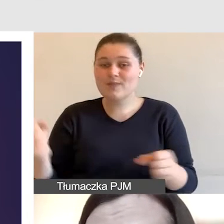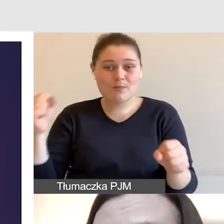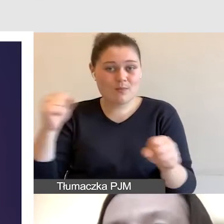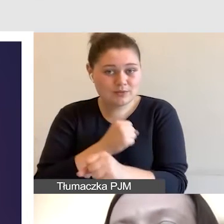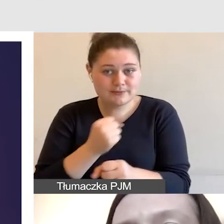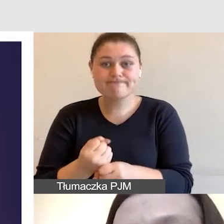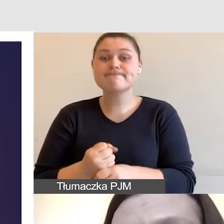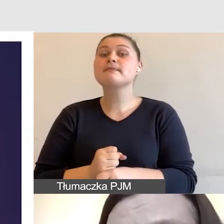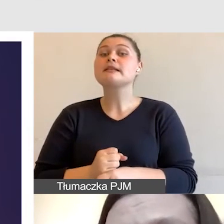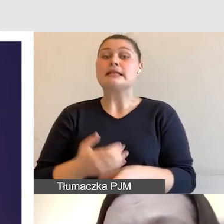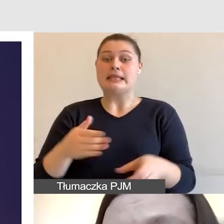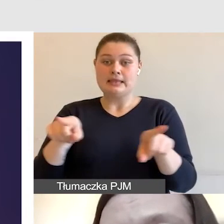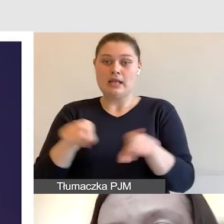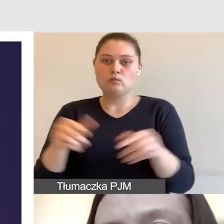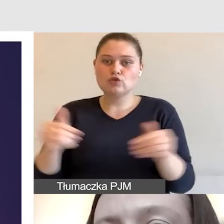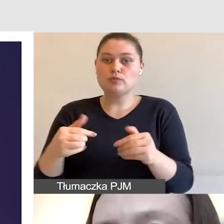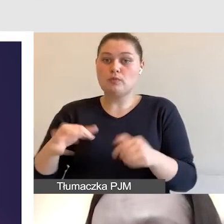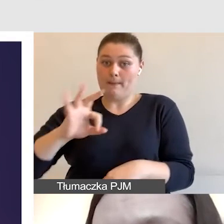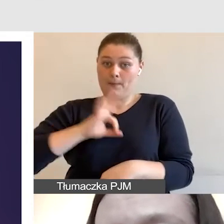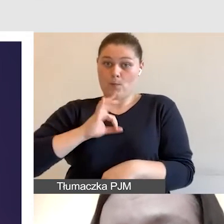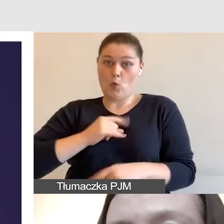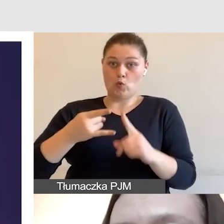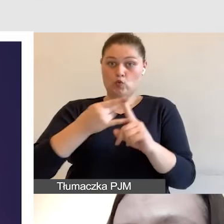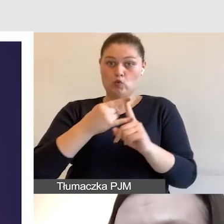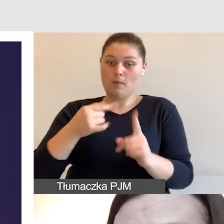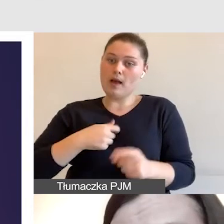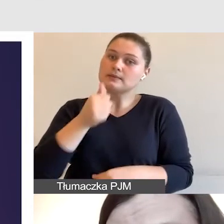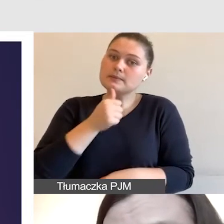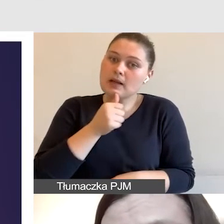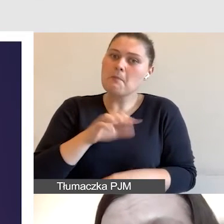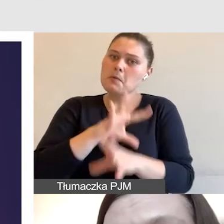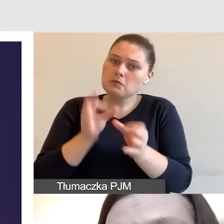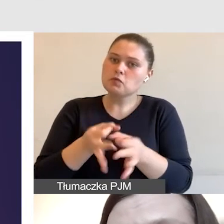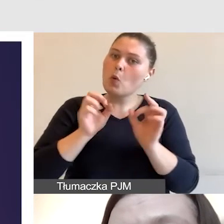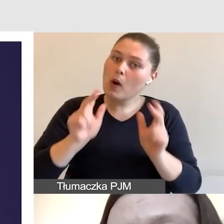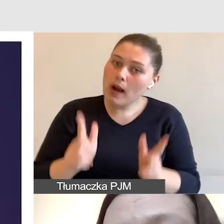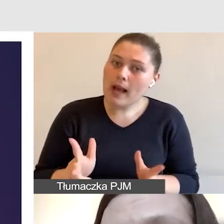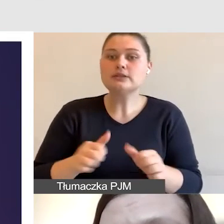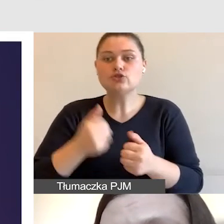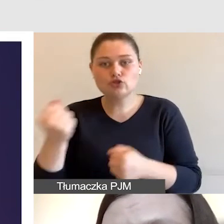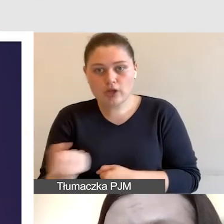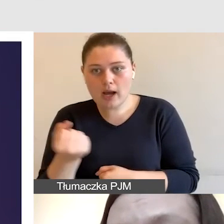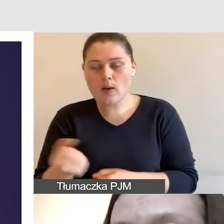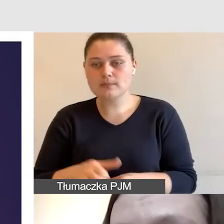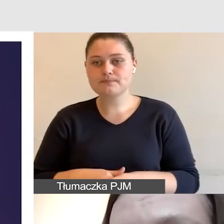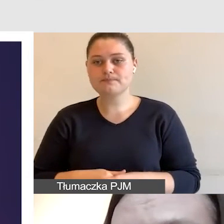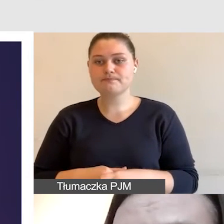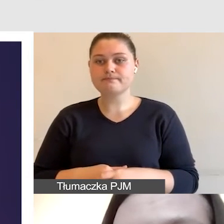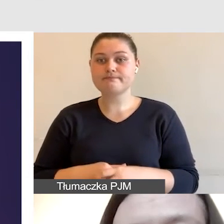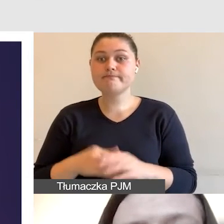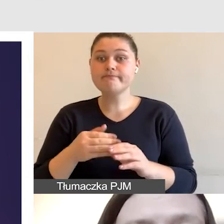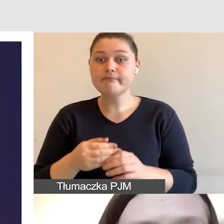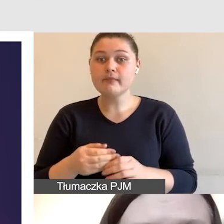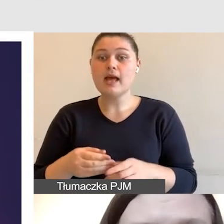aplikacji, działać po zalogowaniu do aplikacji, ściągnięciu jej, zalogowaniu się do konta, a nie jako